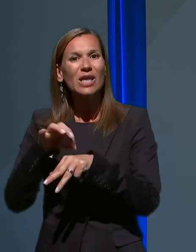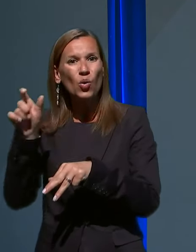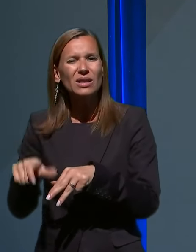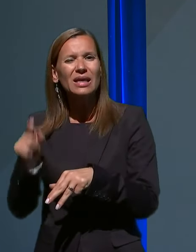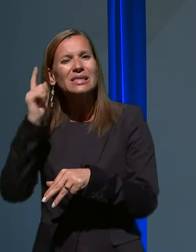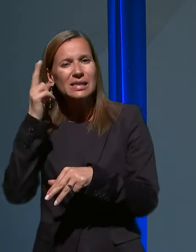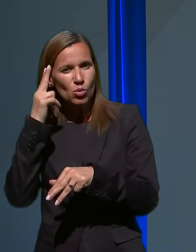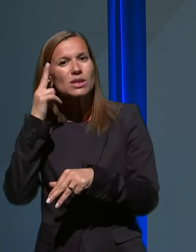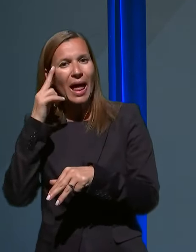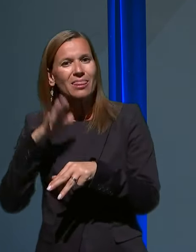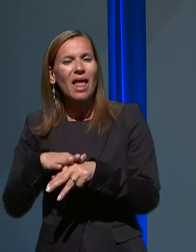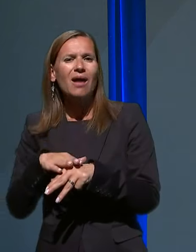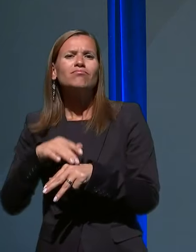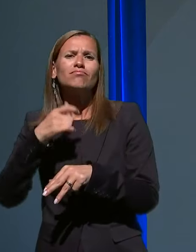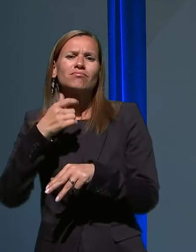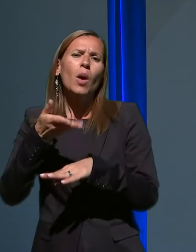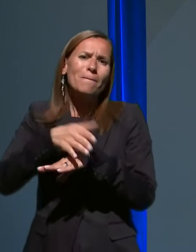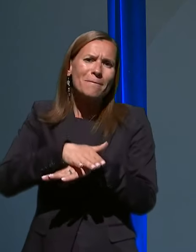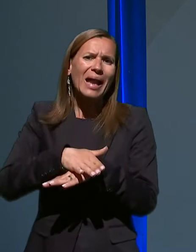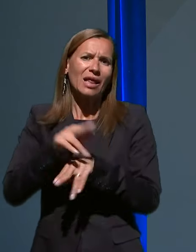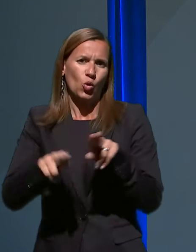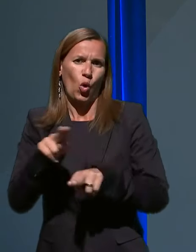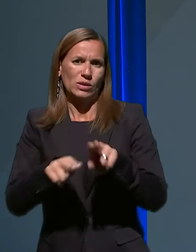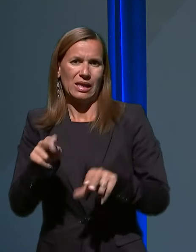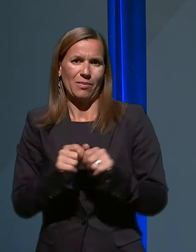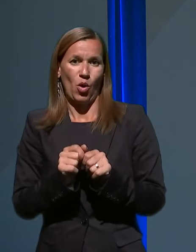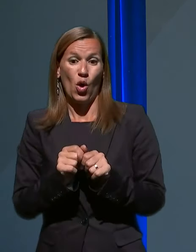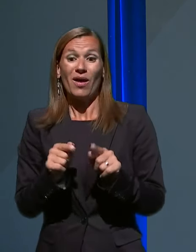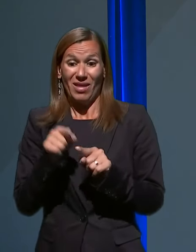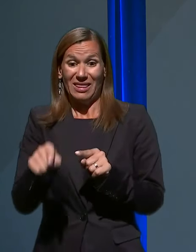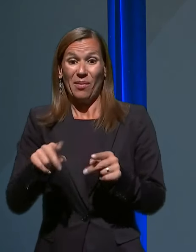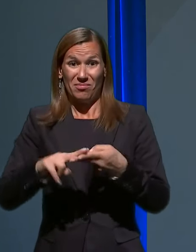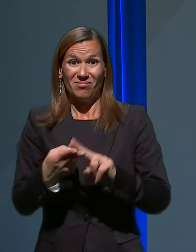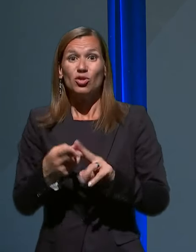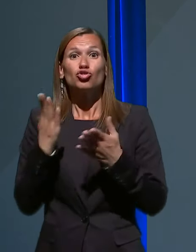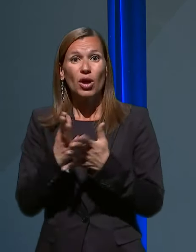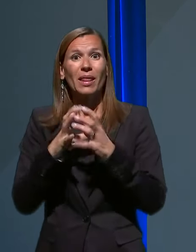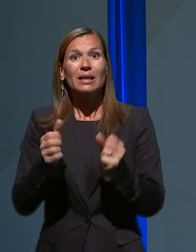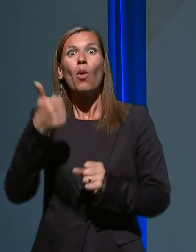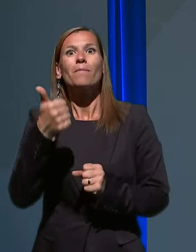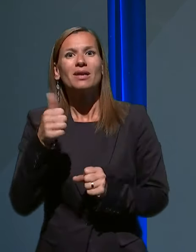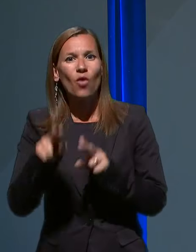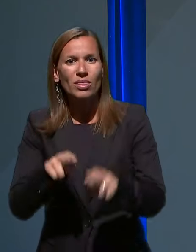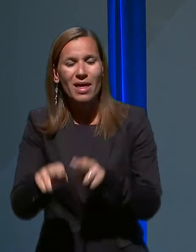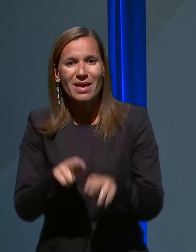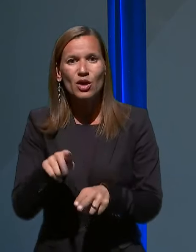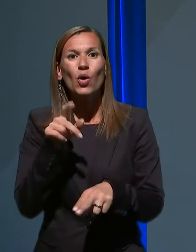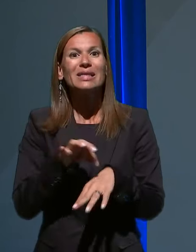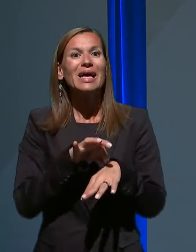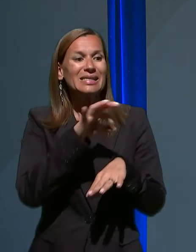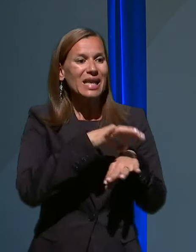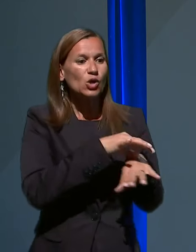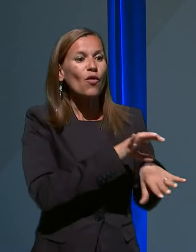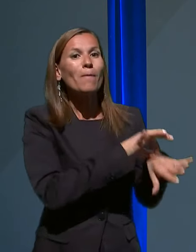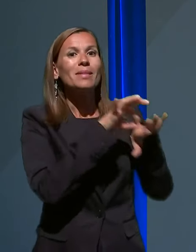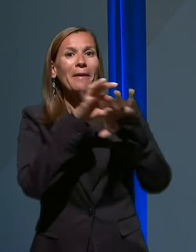oskrbo. Na ta način naredimo že prvo trijažo in pravzaprav zdravstvo pripeljamo k bovnikovi